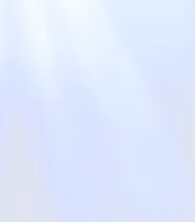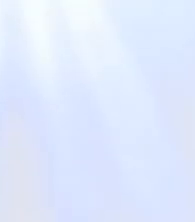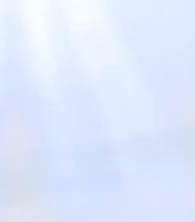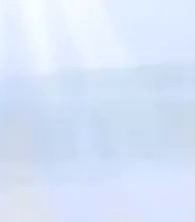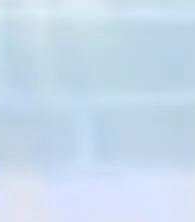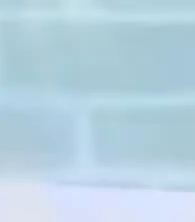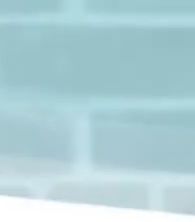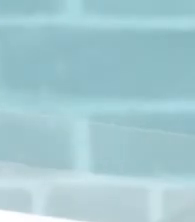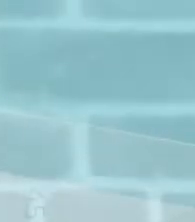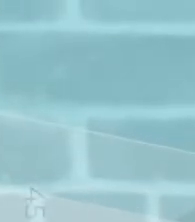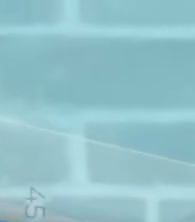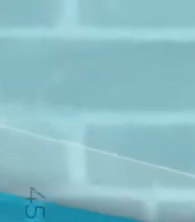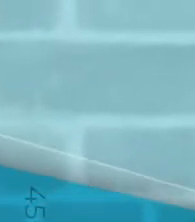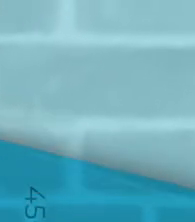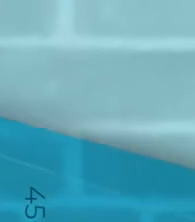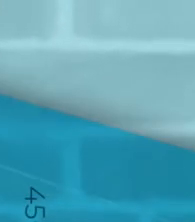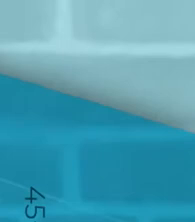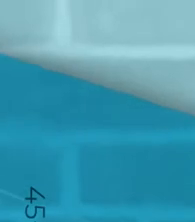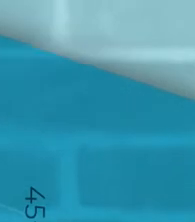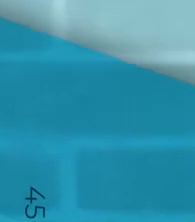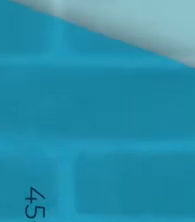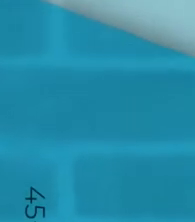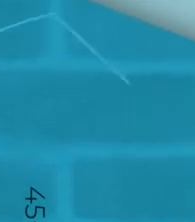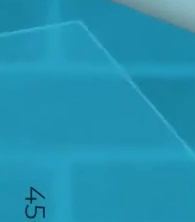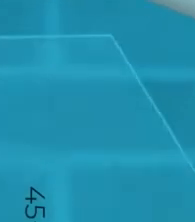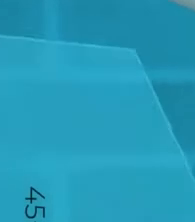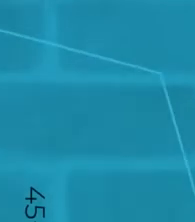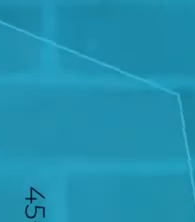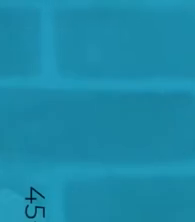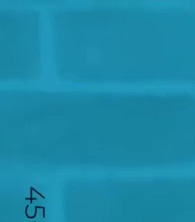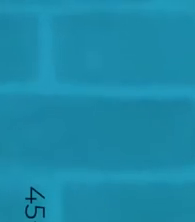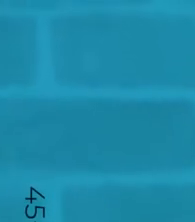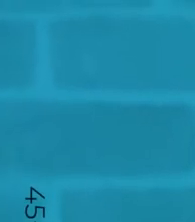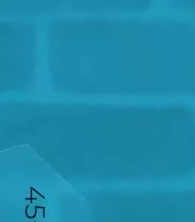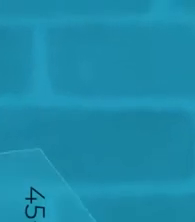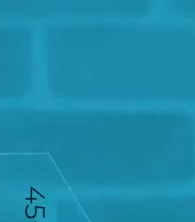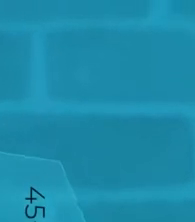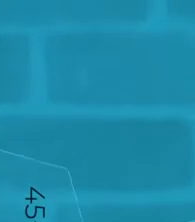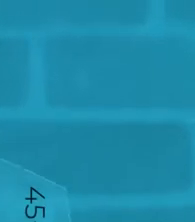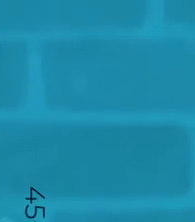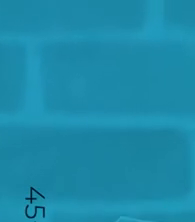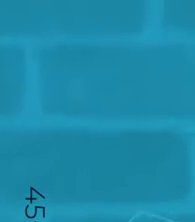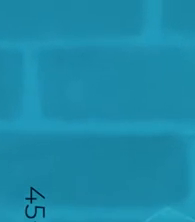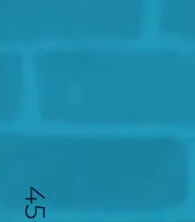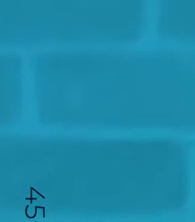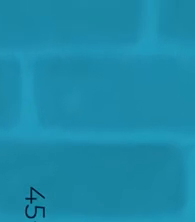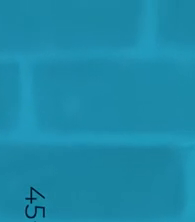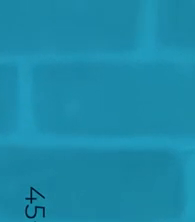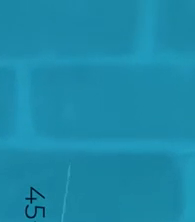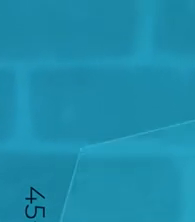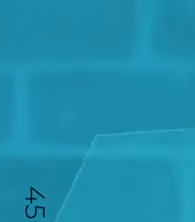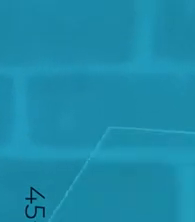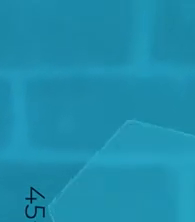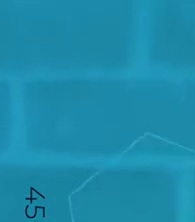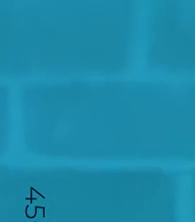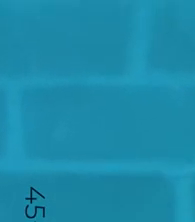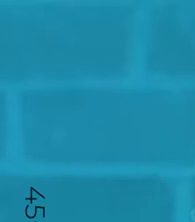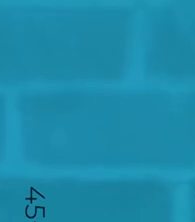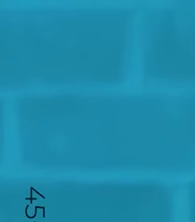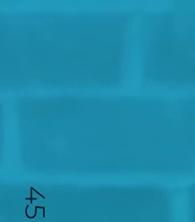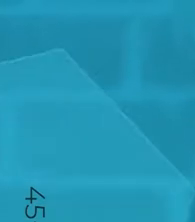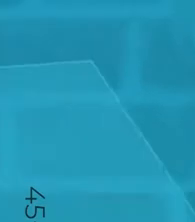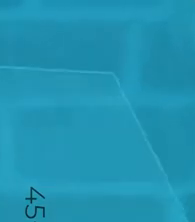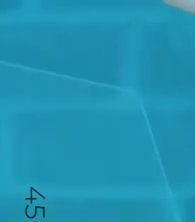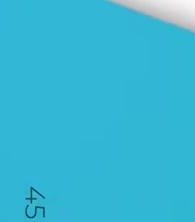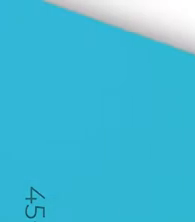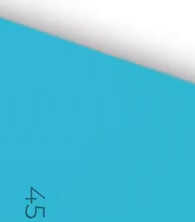étaient en ligne. L'instructrice, son assistante et le personnel de Vibrant sont entièrement vaccinés et exercent leurs activités en fonction des recommandations fédérales et provinciales liées à